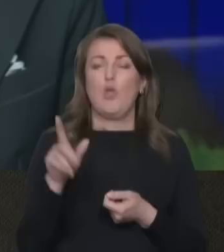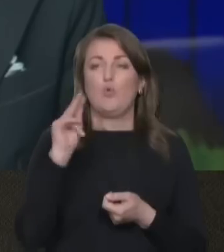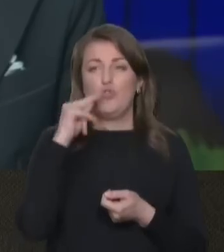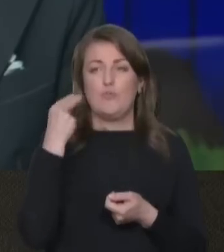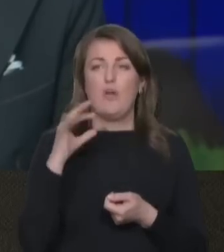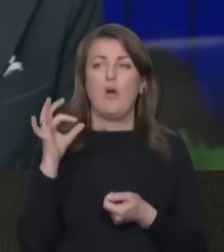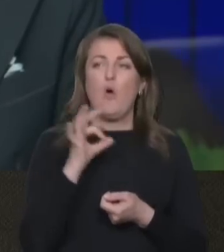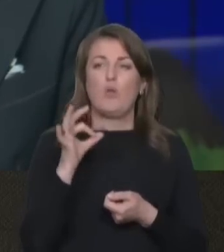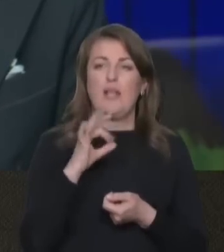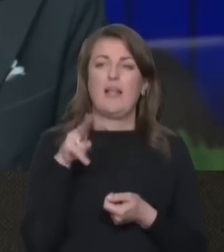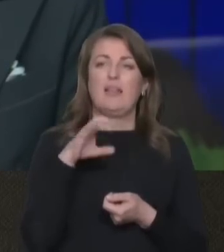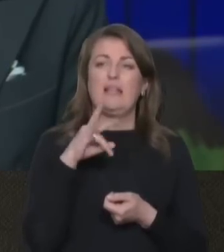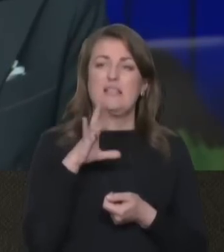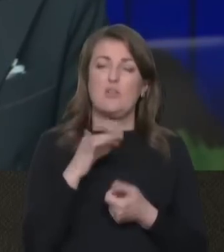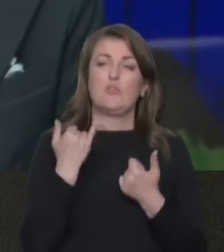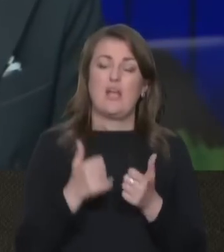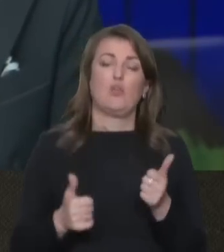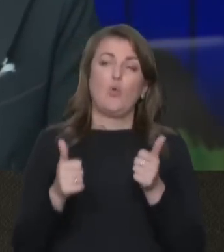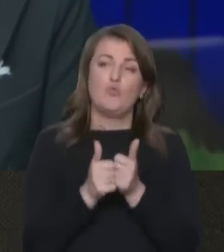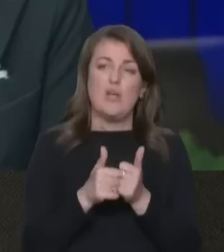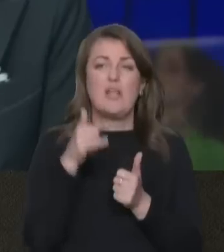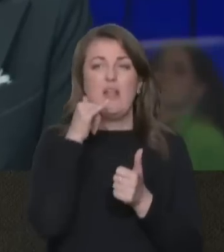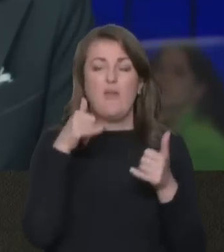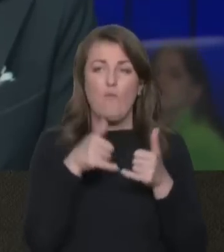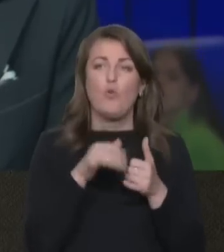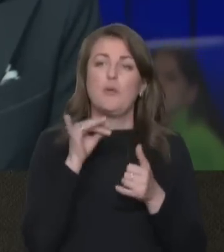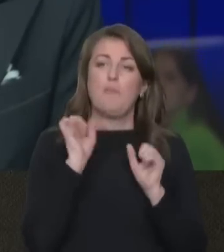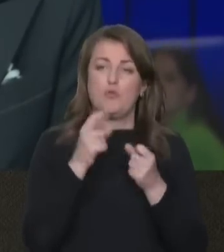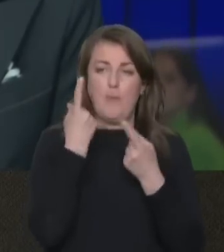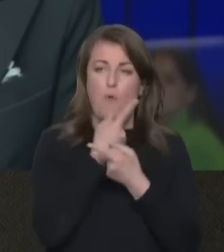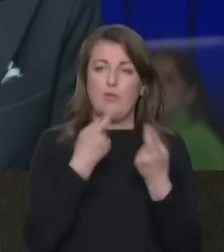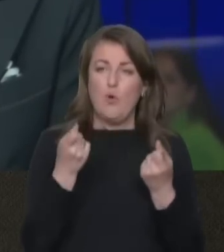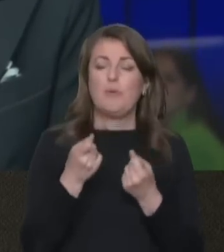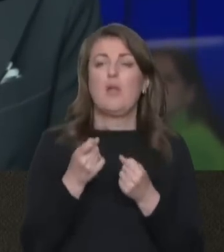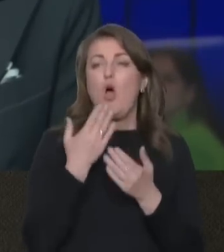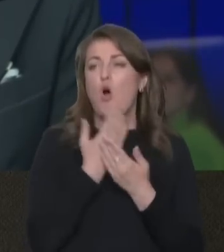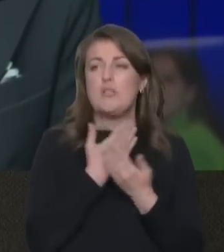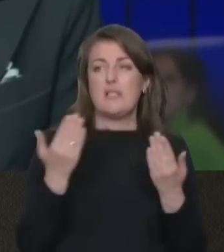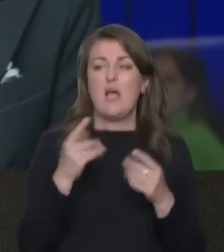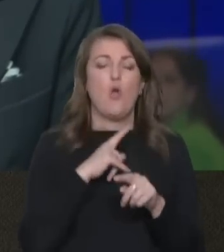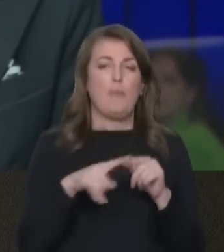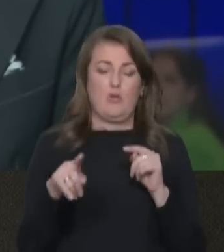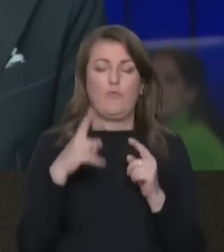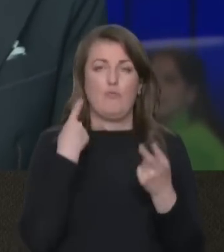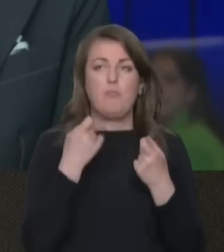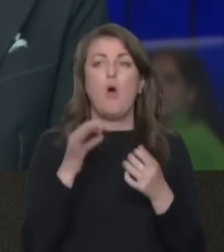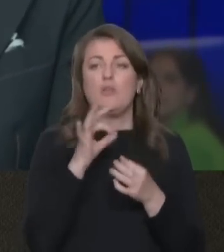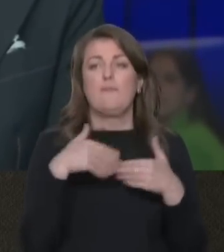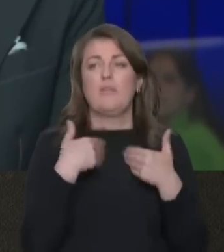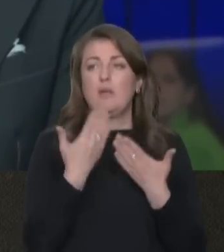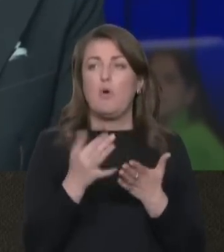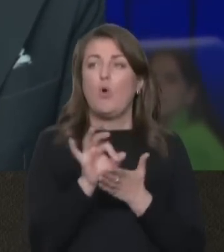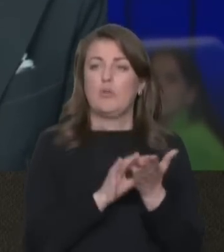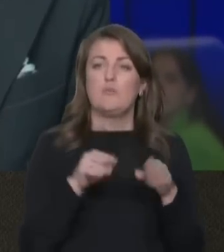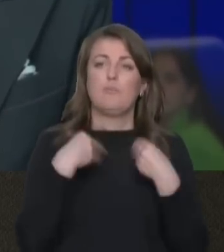Чернігові Олександр Денисенко наразі долучається телефоном і може повідомити останню оперативну інформацію. Олександр, вітаємо тебе